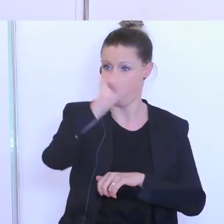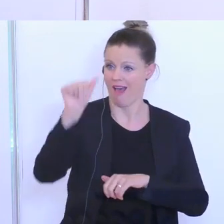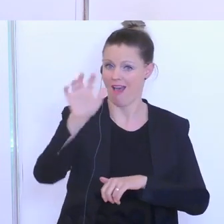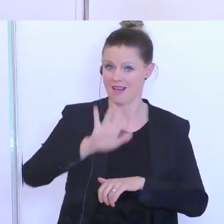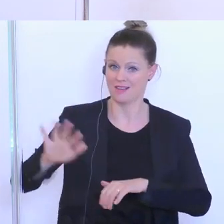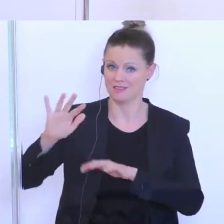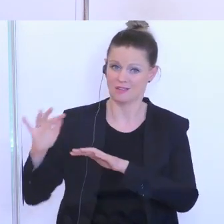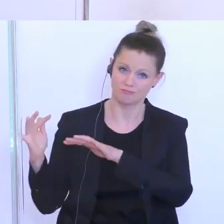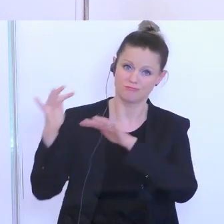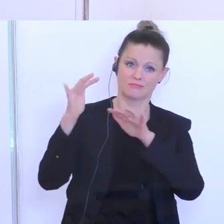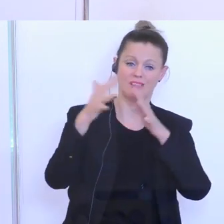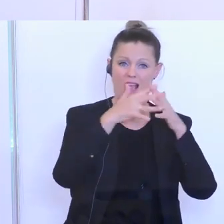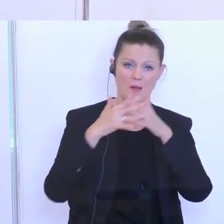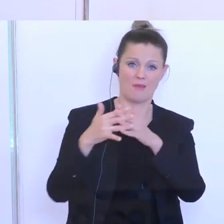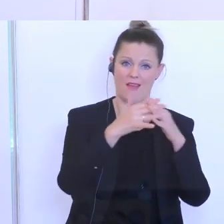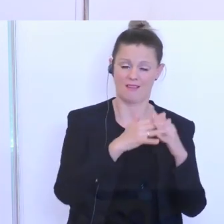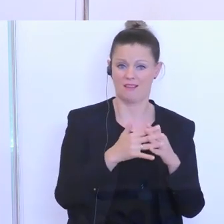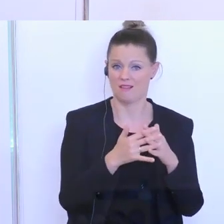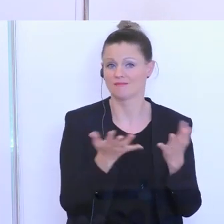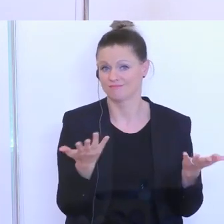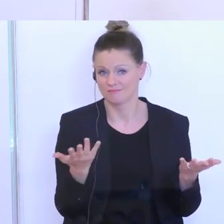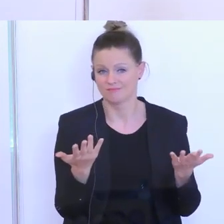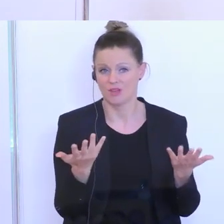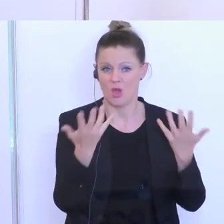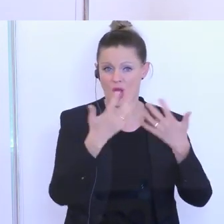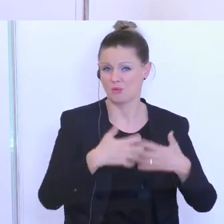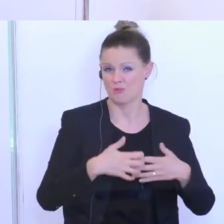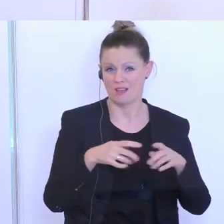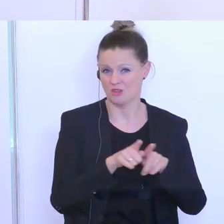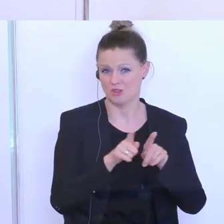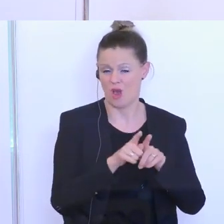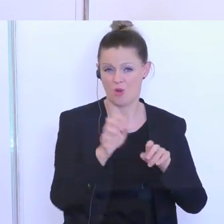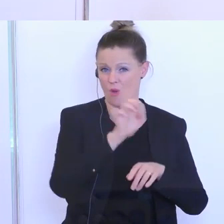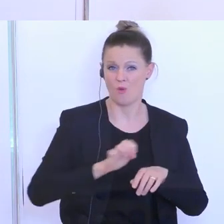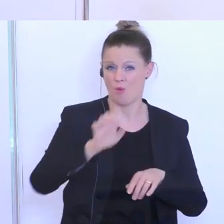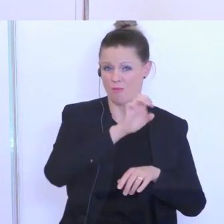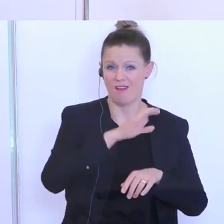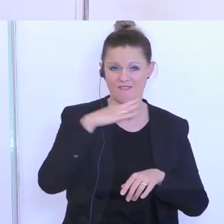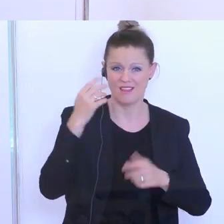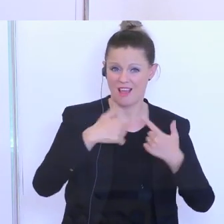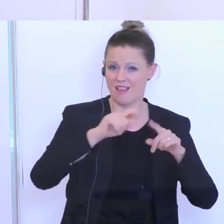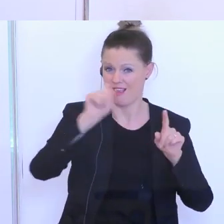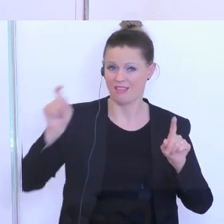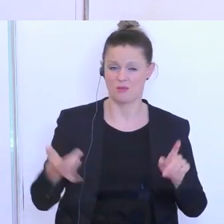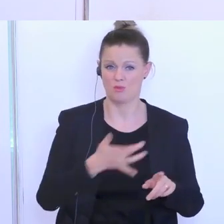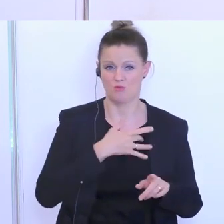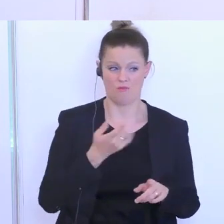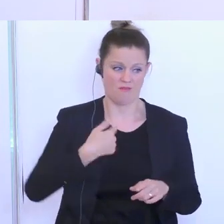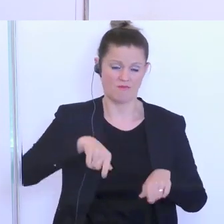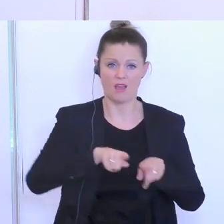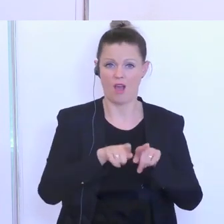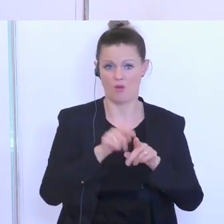auch nach Amerika übergesprungen und so natürlich trifft es auch viele Länder in Europa, so auch uns in Österreich.